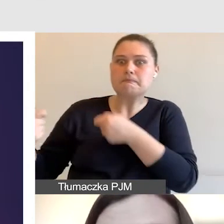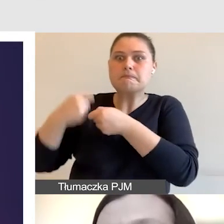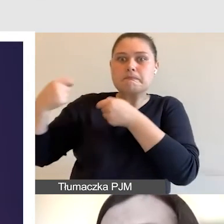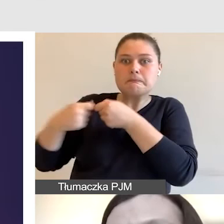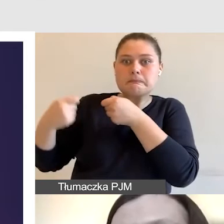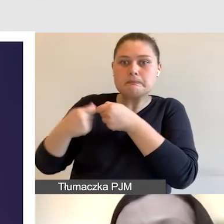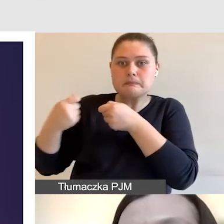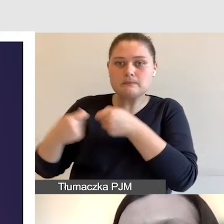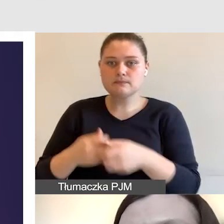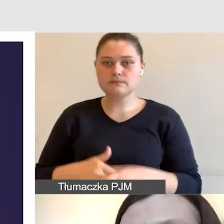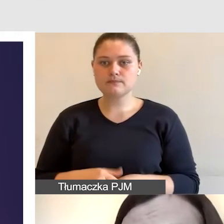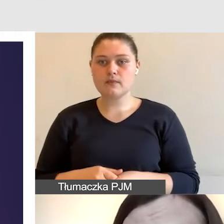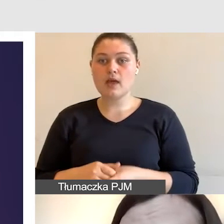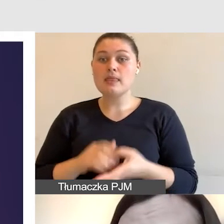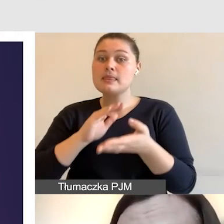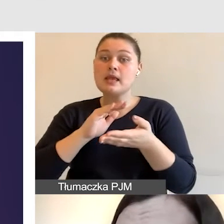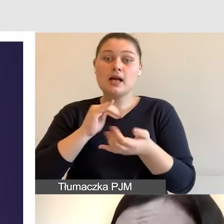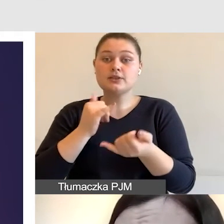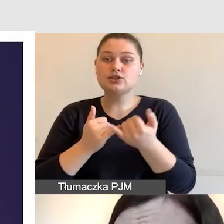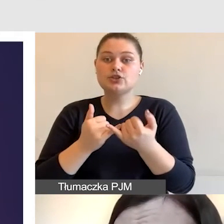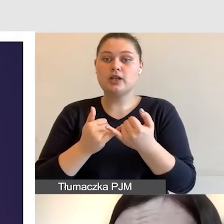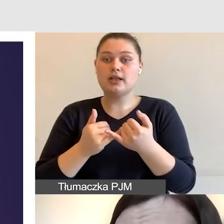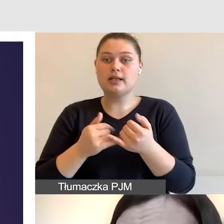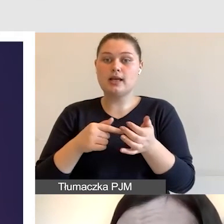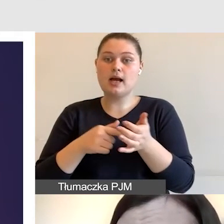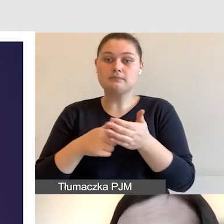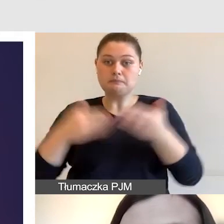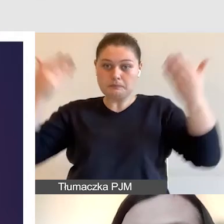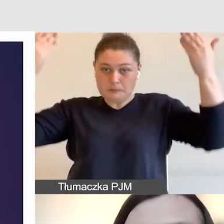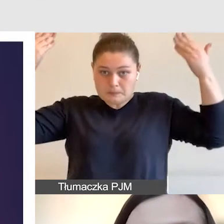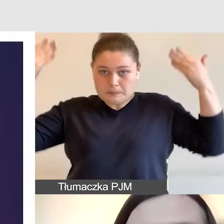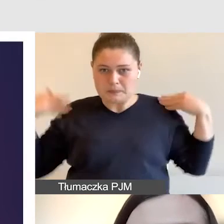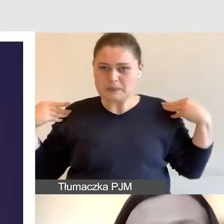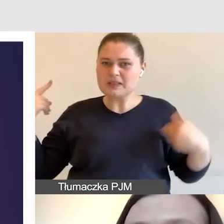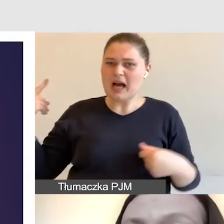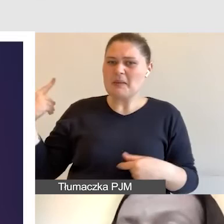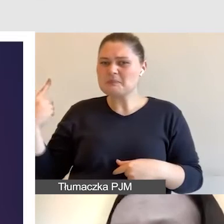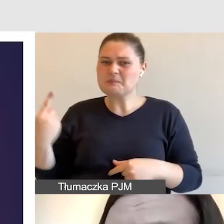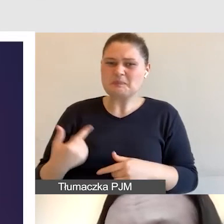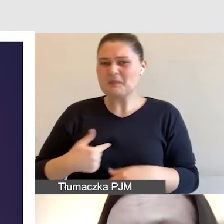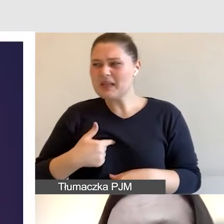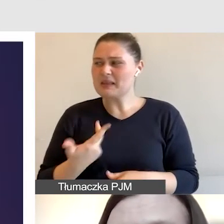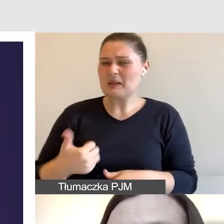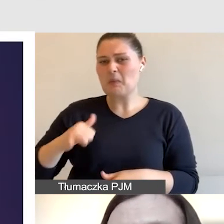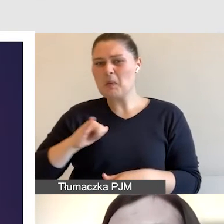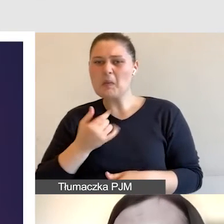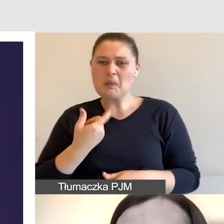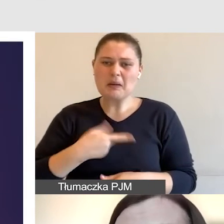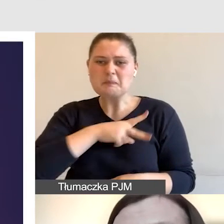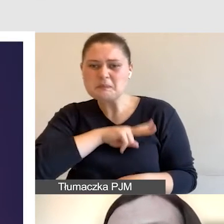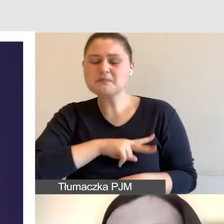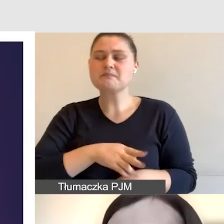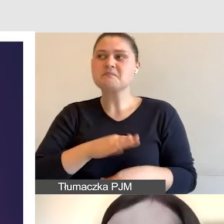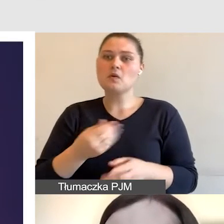chcemy, to wówczas możemy zastąpić nasze tło obrazkiem. Tak modne w początku pandemii